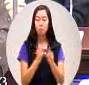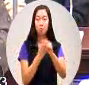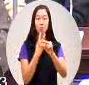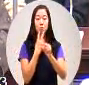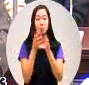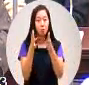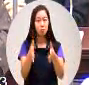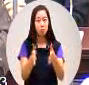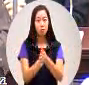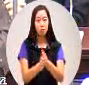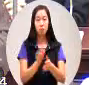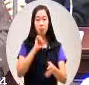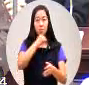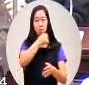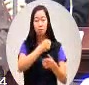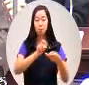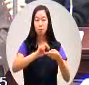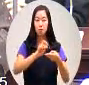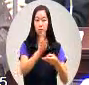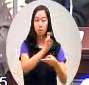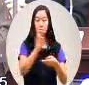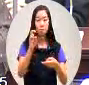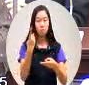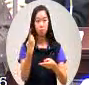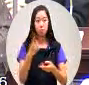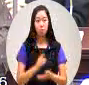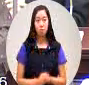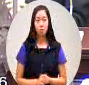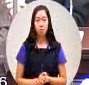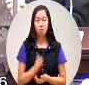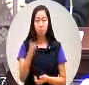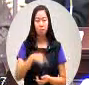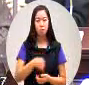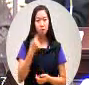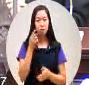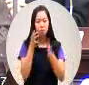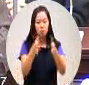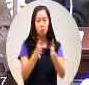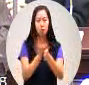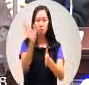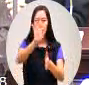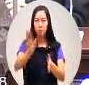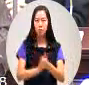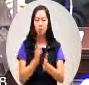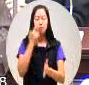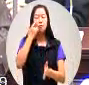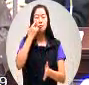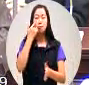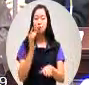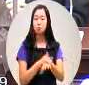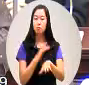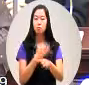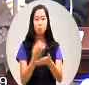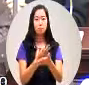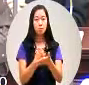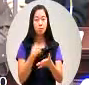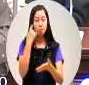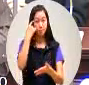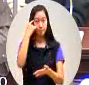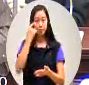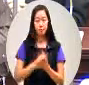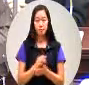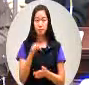对以台20 21态度都不够明确但是我会觉得说